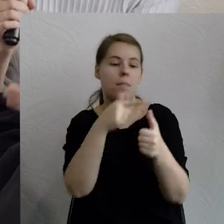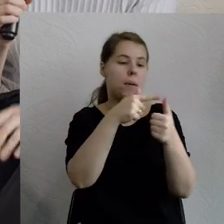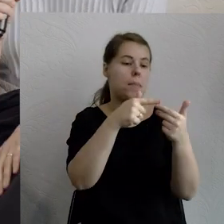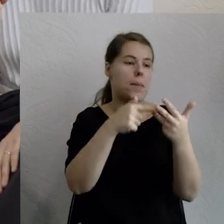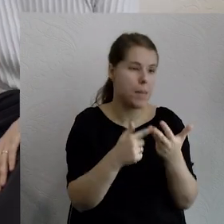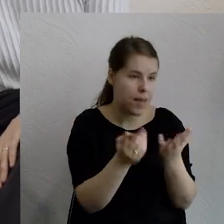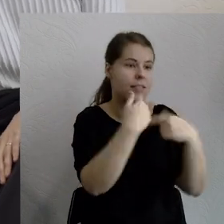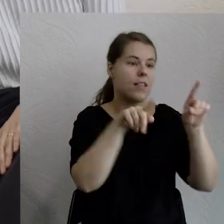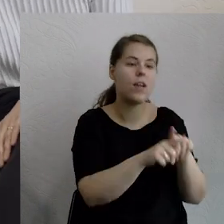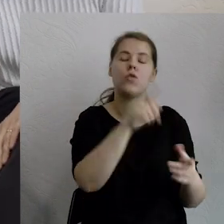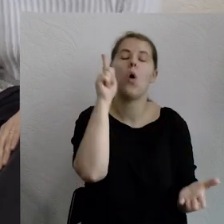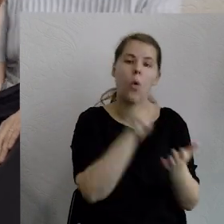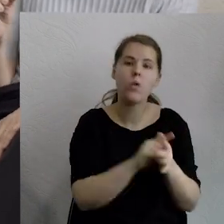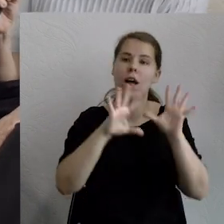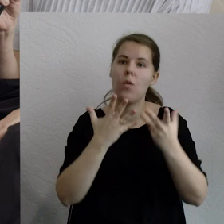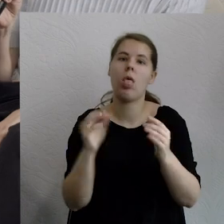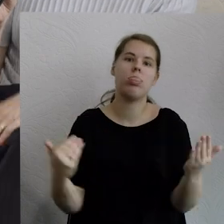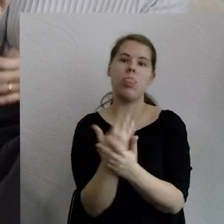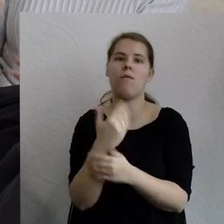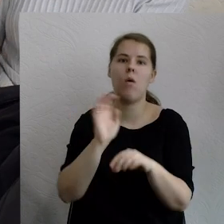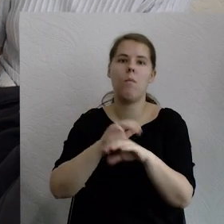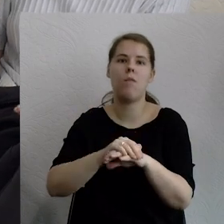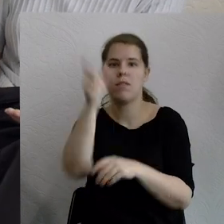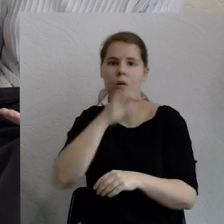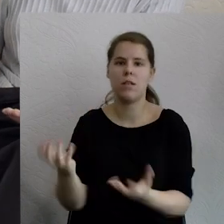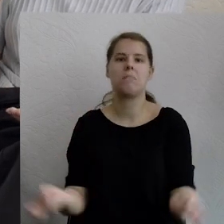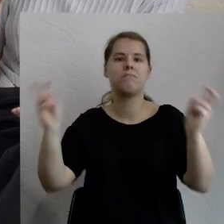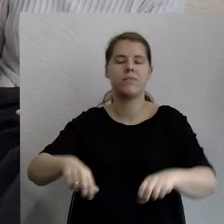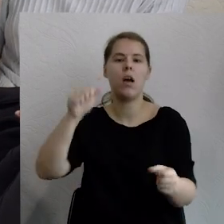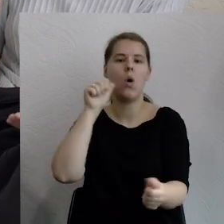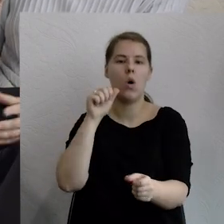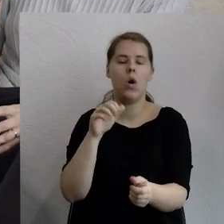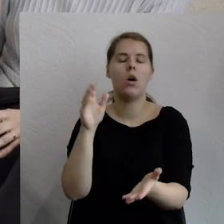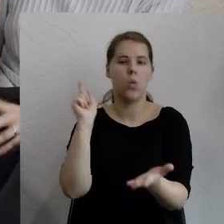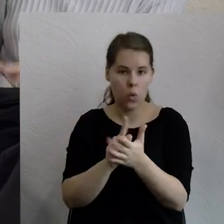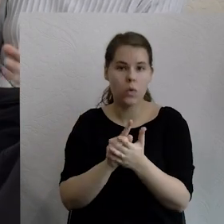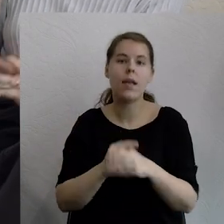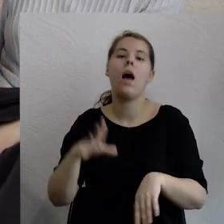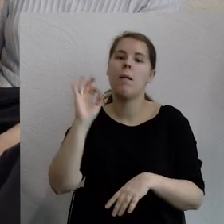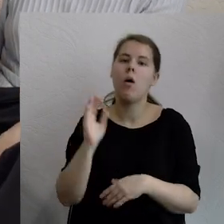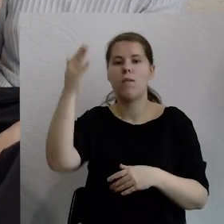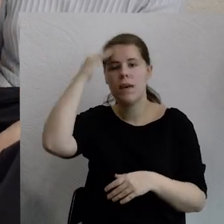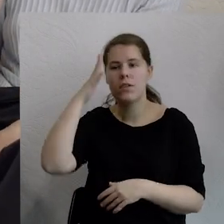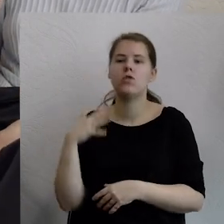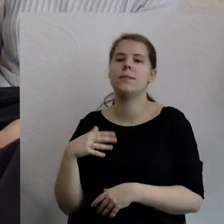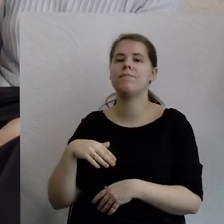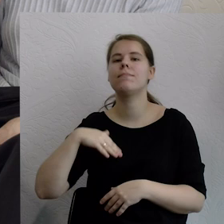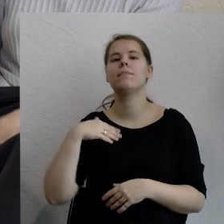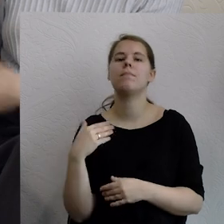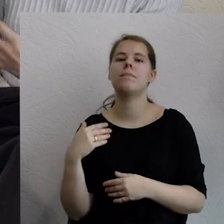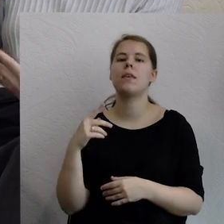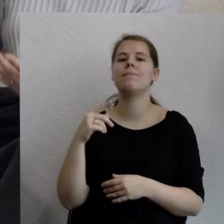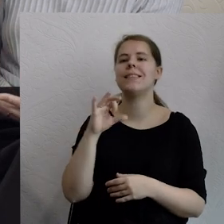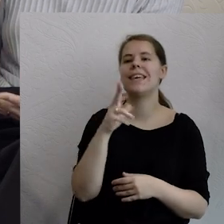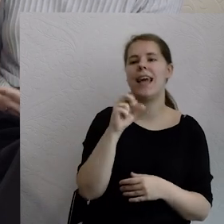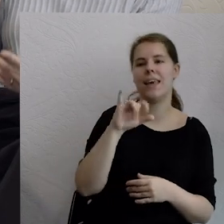umowę społeczną, tą przemianę systemową. Bo skrajna prawica ma bardzo atrakcyjną, spójną, mimo, że zbudowaną